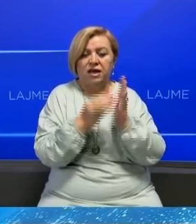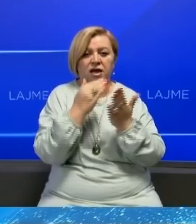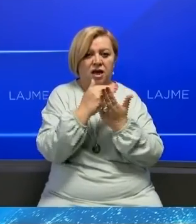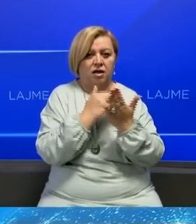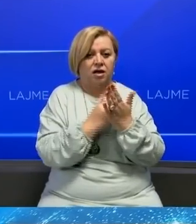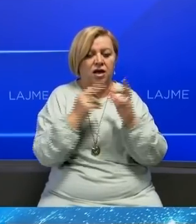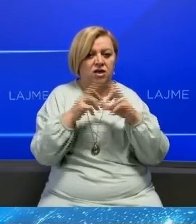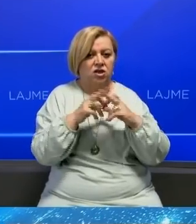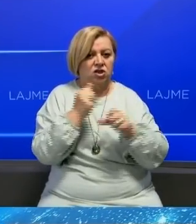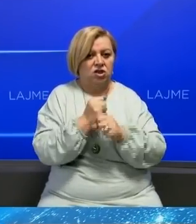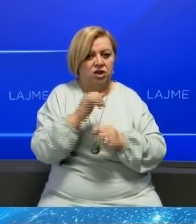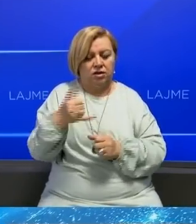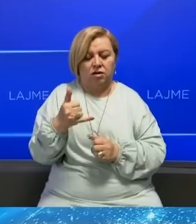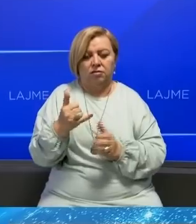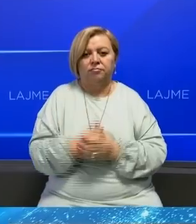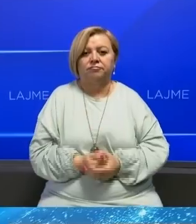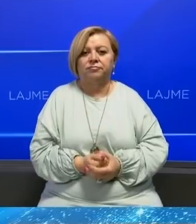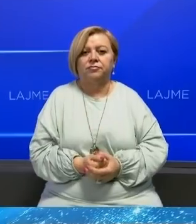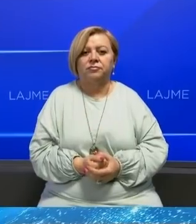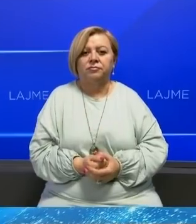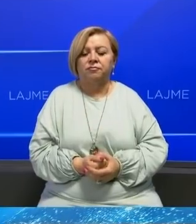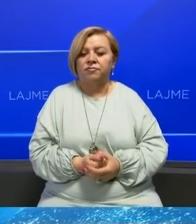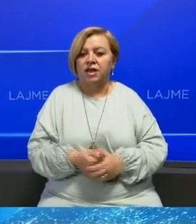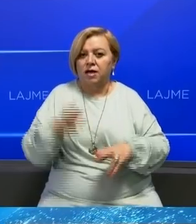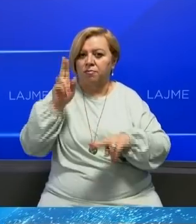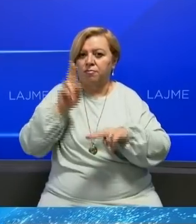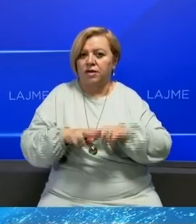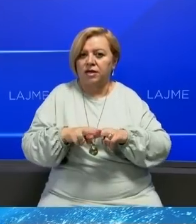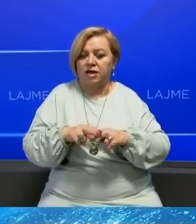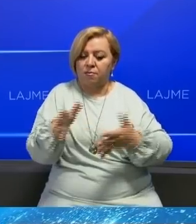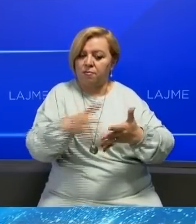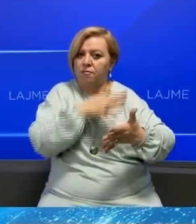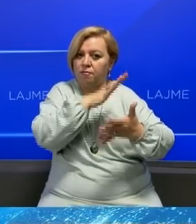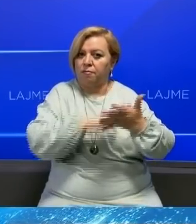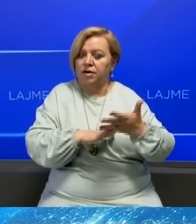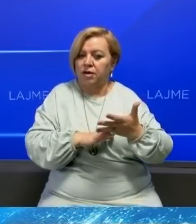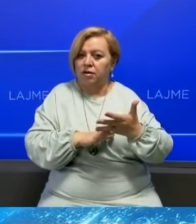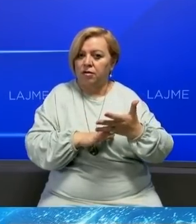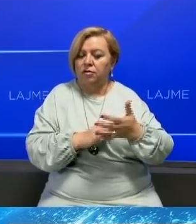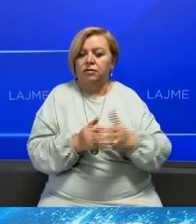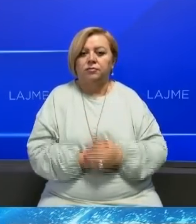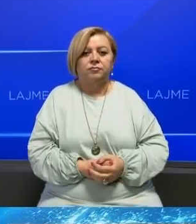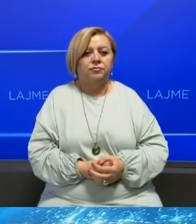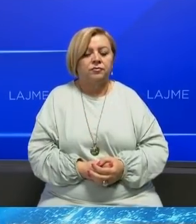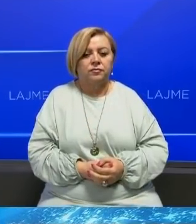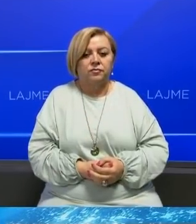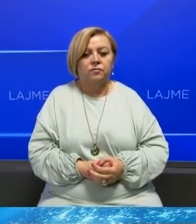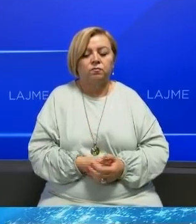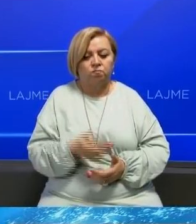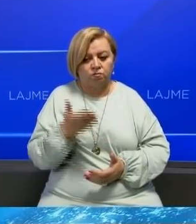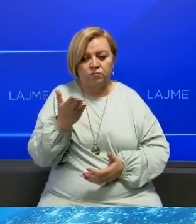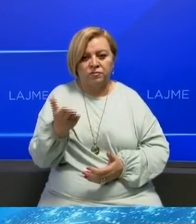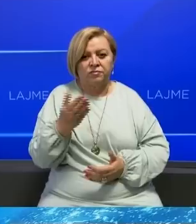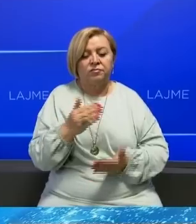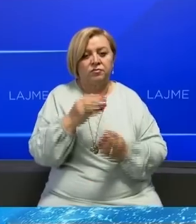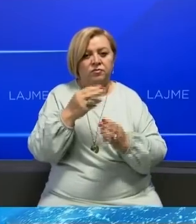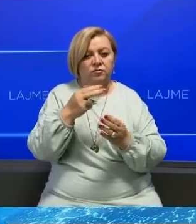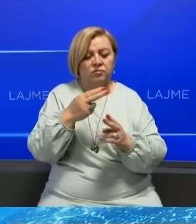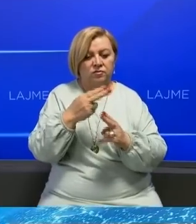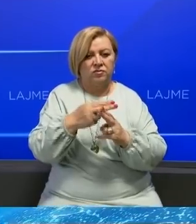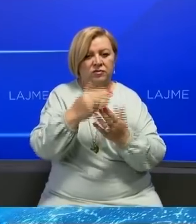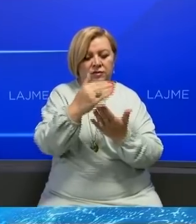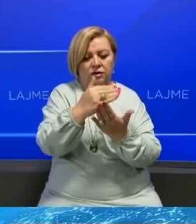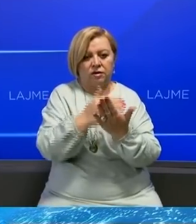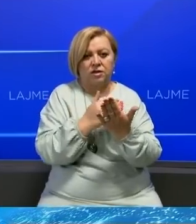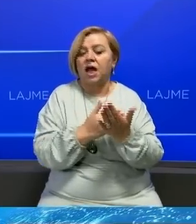ditës kësa imbledhje është miratimi i planit operacional, aty do të listohen të gjitha